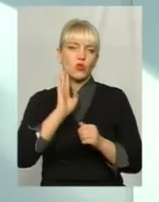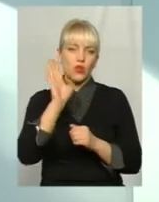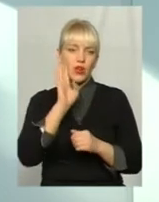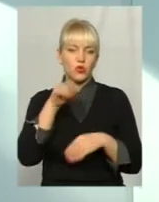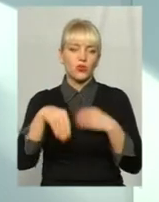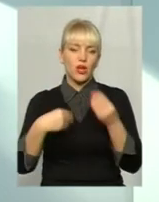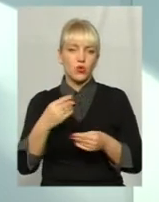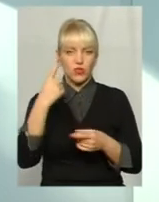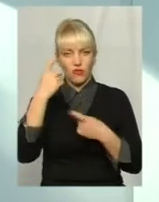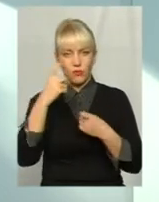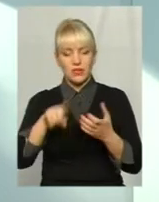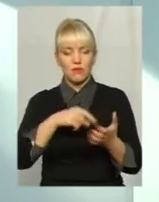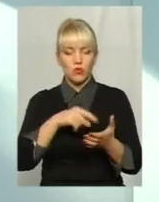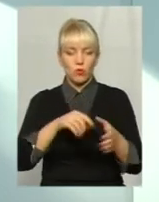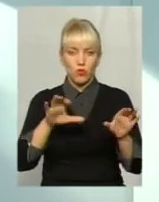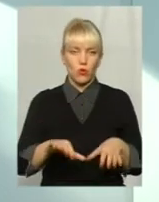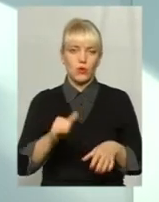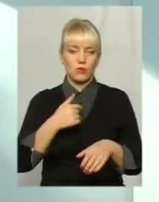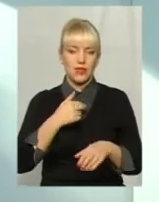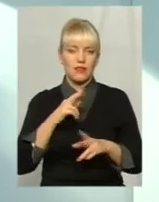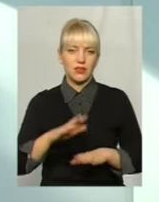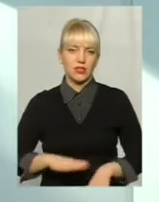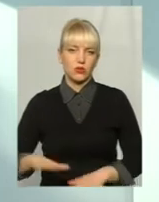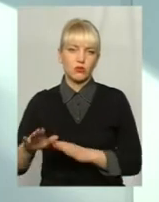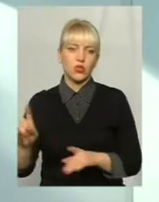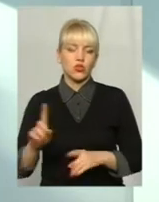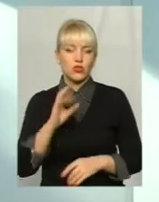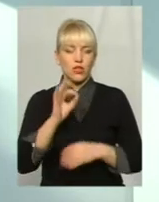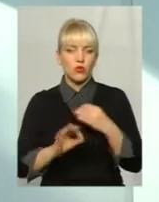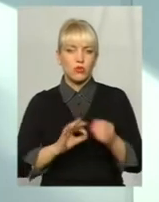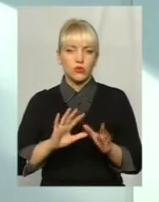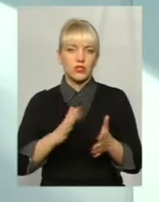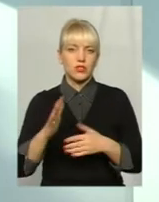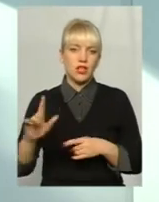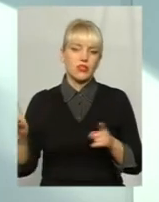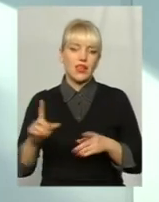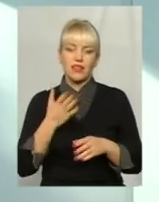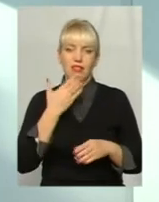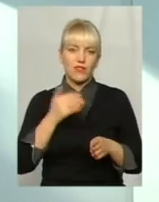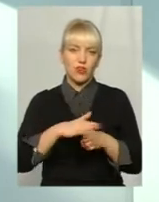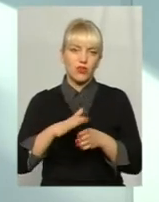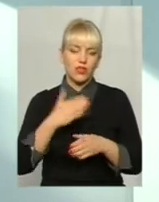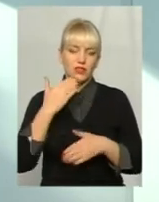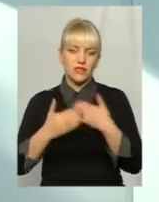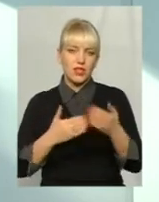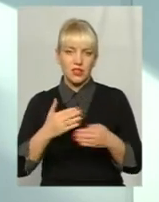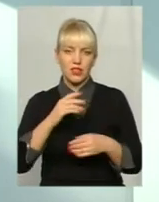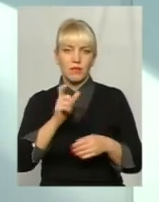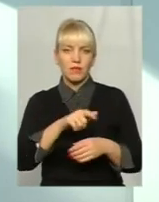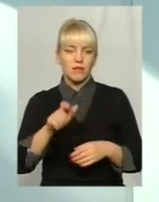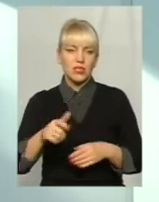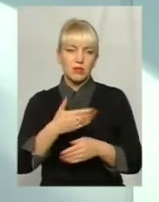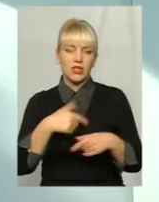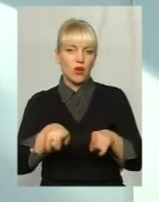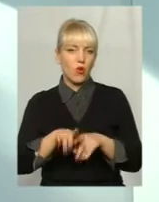інформацію, як і міському голові, так і мені, як заступнику, що за добу сталося в місті, які є невиконані, звернення мешканців. Ми тако не